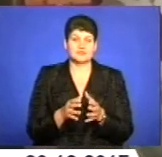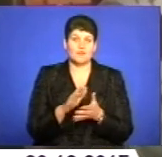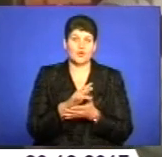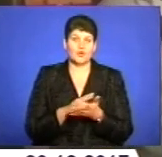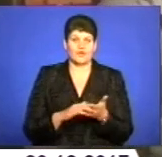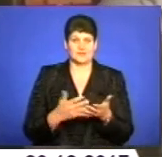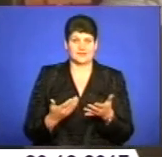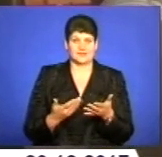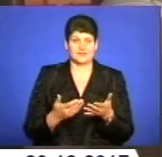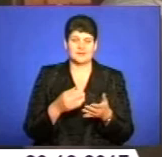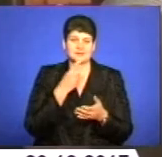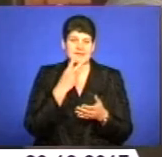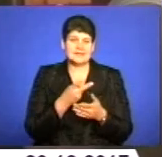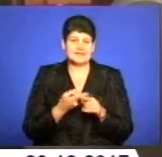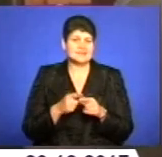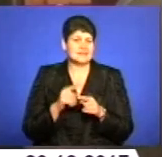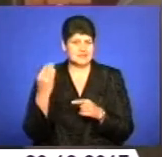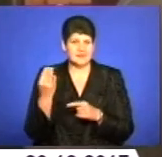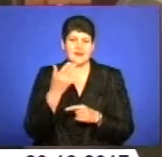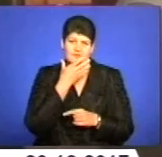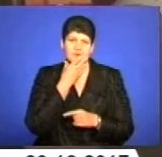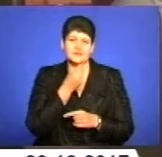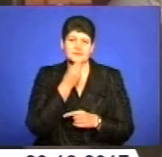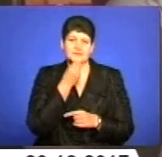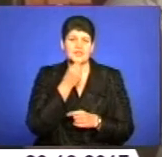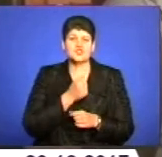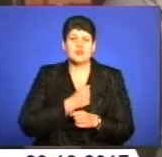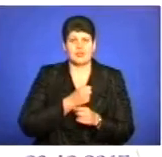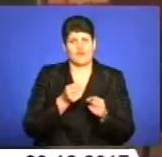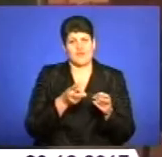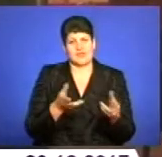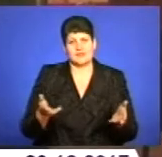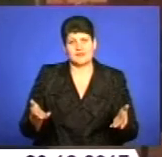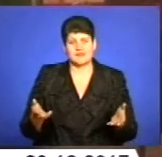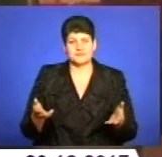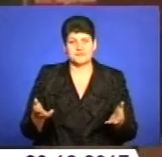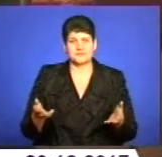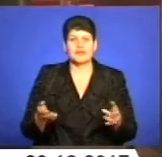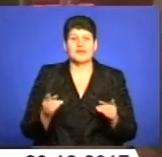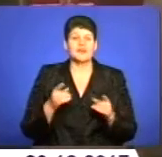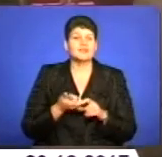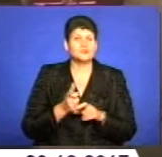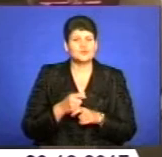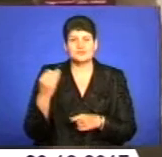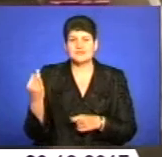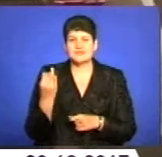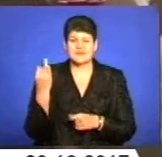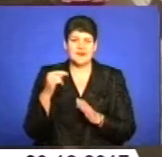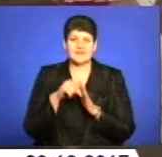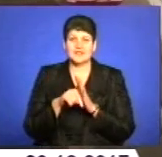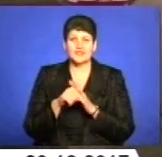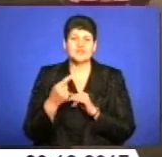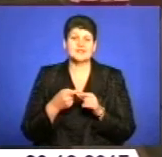речі дуже такі цікаві, гарні і просто жалко їх викидати. Найцікавіша річ – це